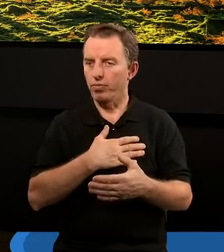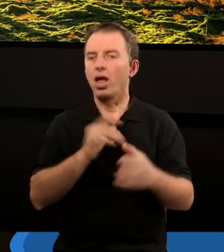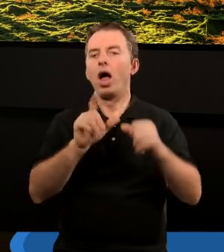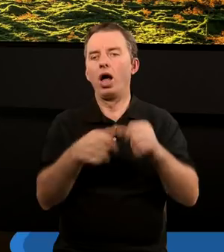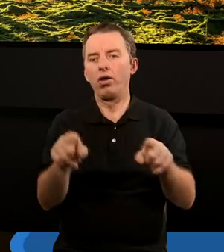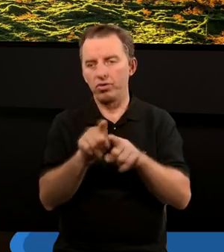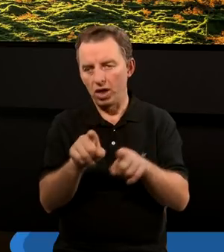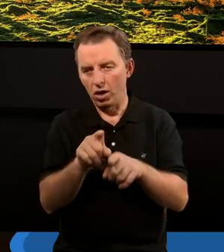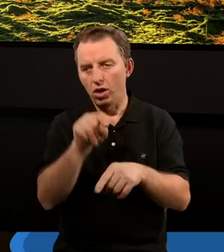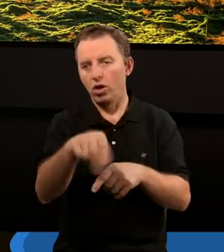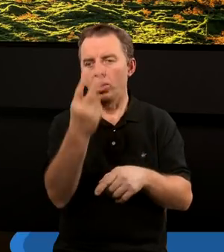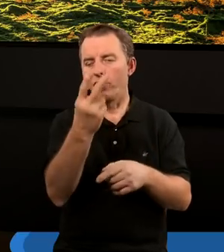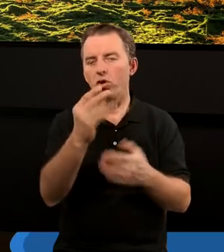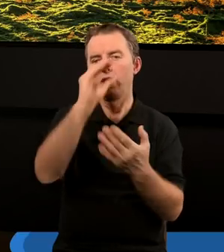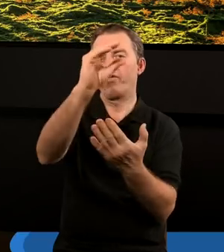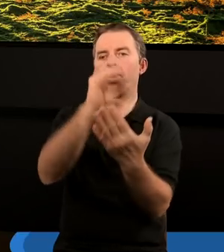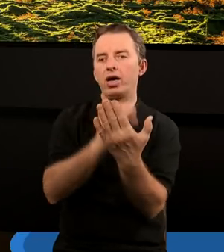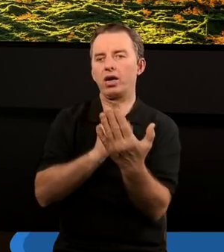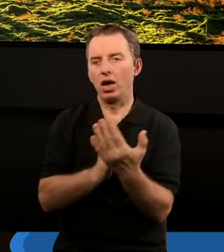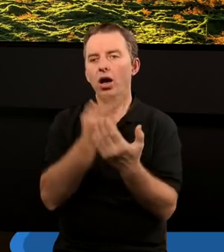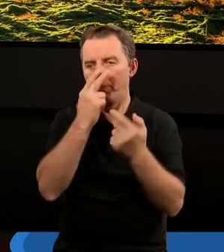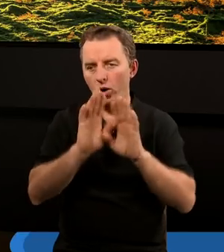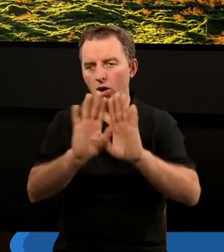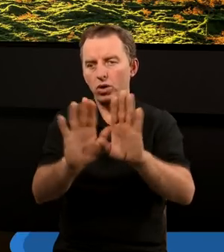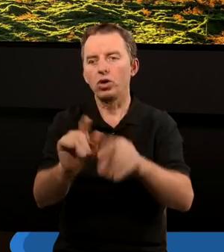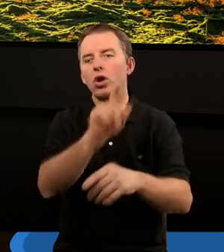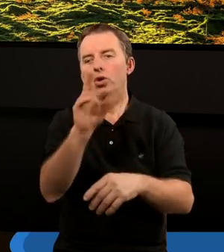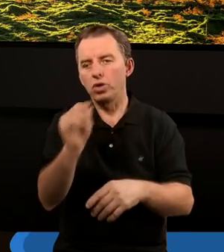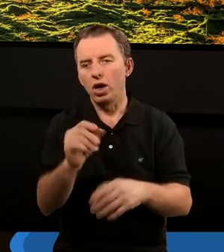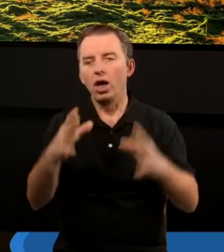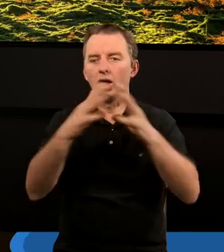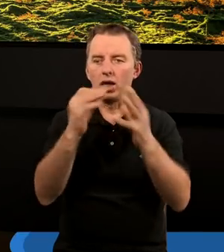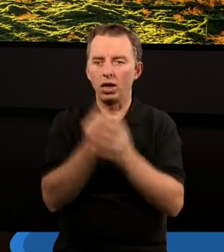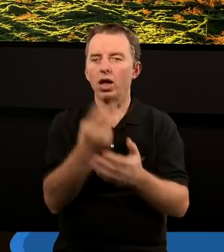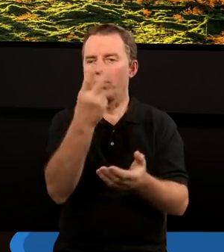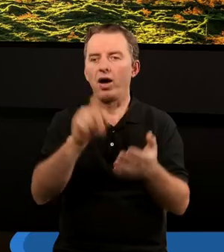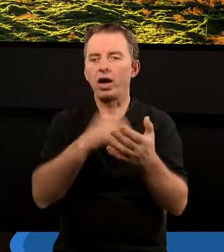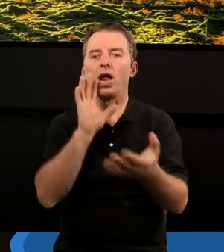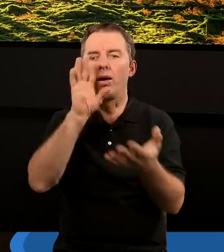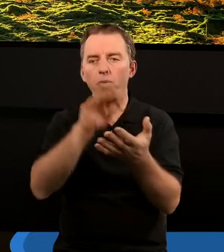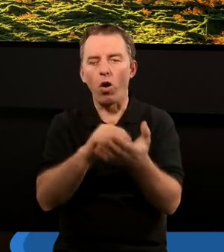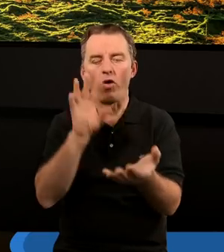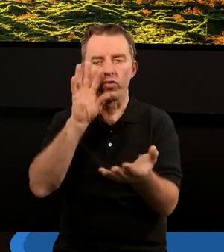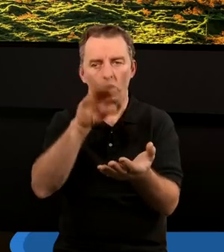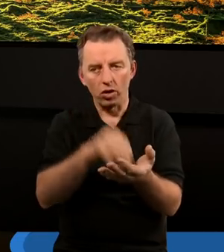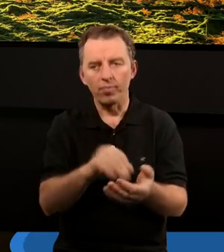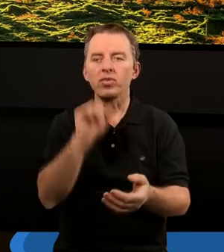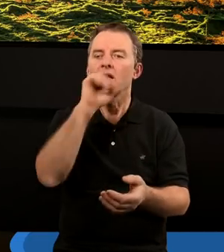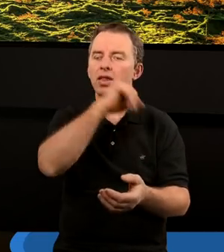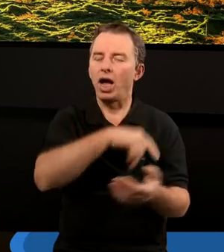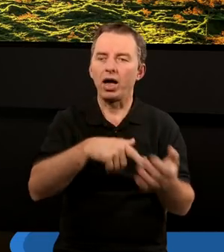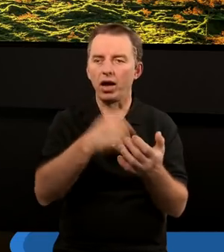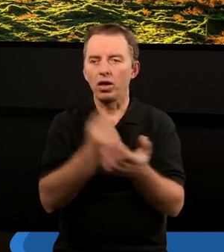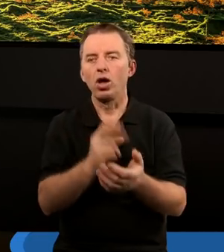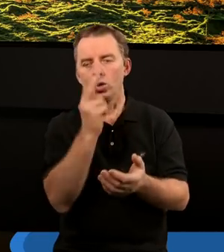ale w jego dwóch wersjach. Tak się okazuje, że dekalog jest dwa razy powtórzony w Starym